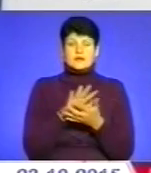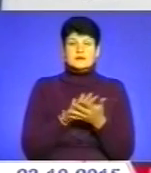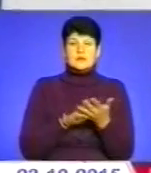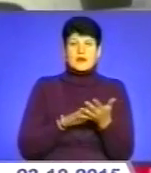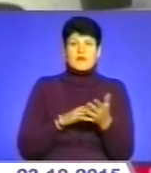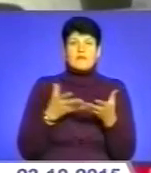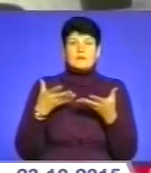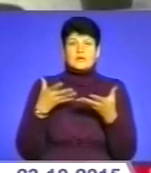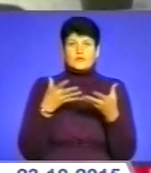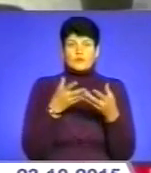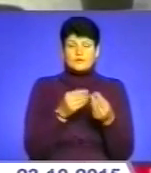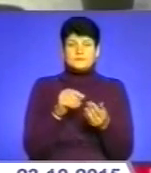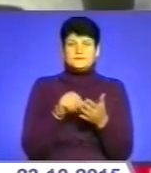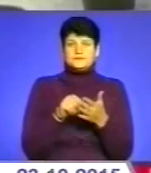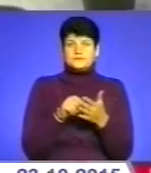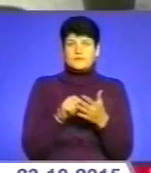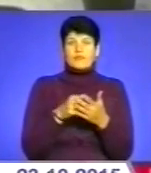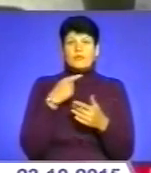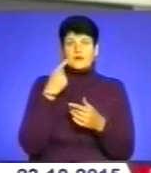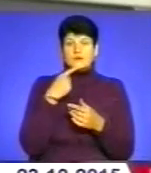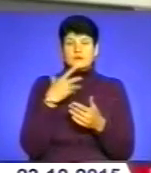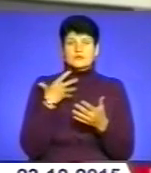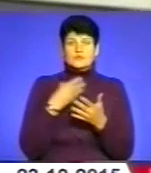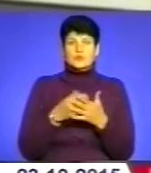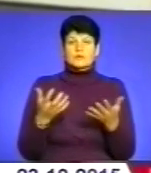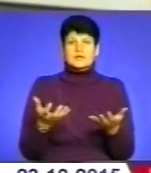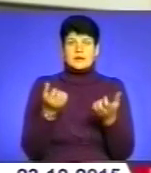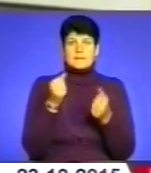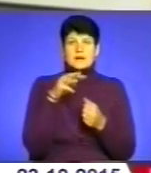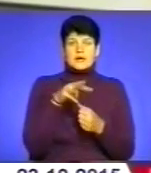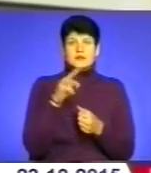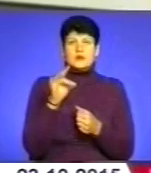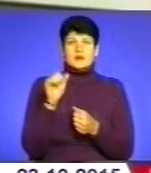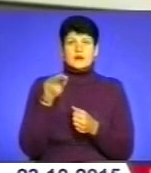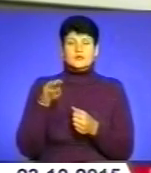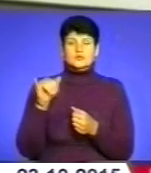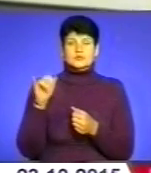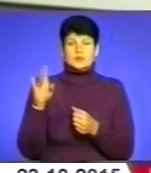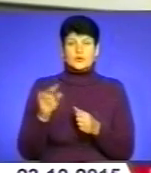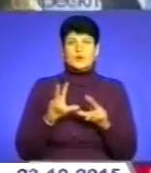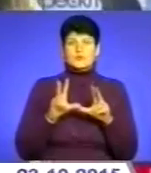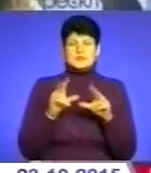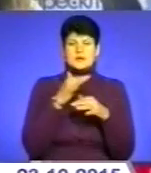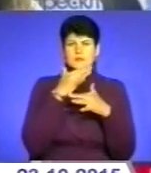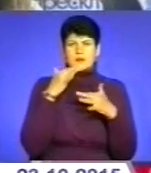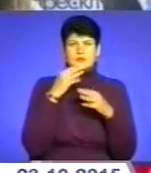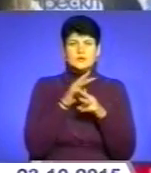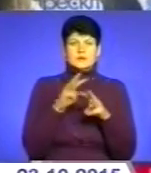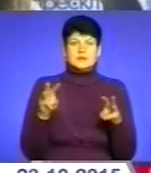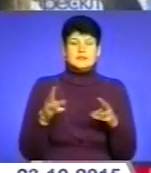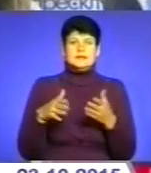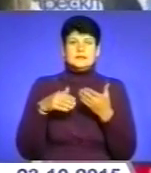діаспори Америки та Канади висловлюють свою підтримку Михайлу Ратушняку та обіцяють багатомільйонні інвестиції